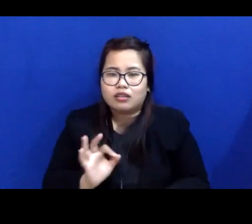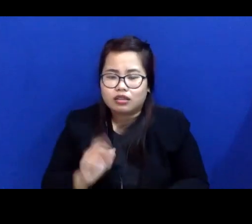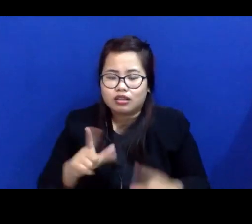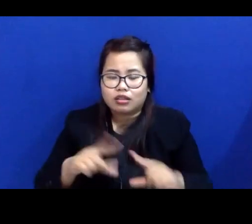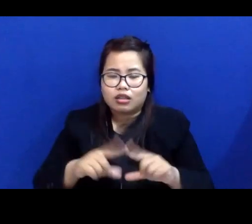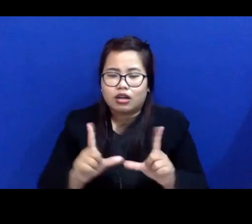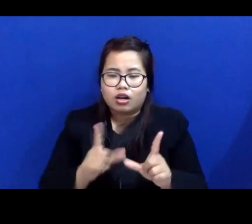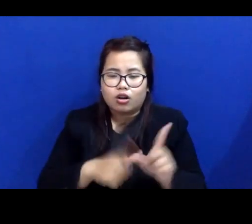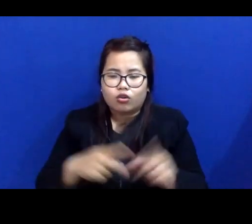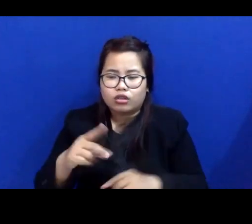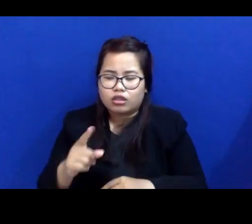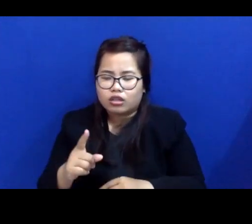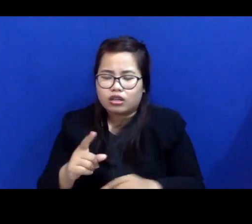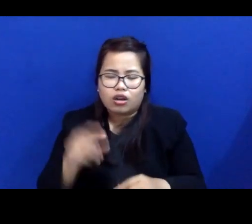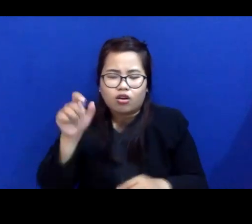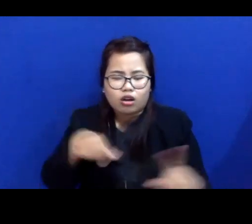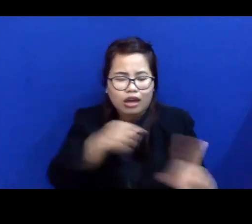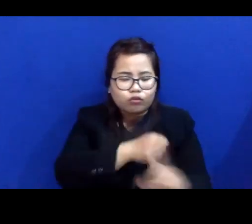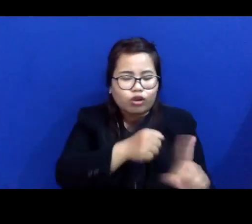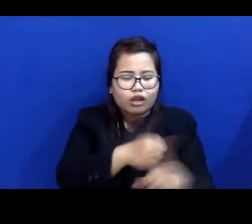Enggak ada advokat-nya.